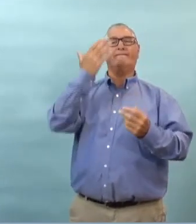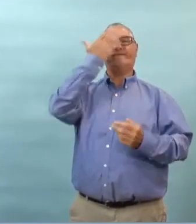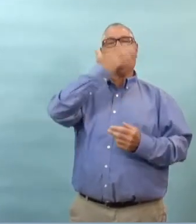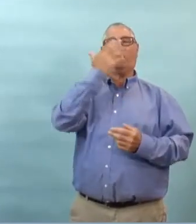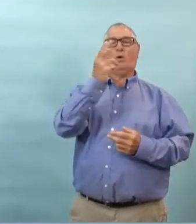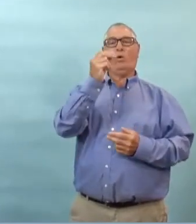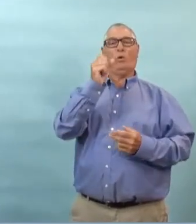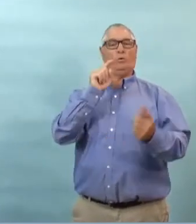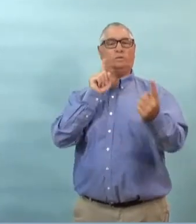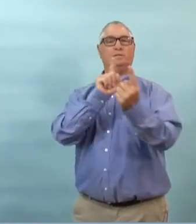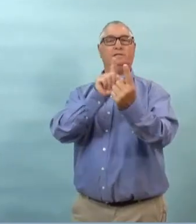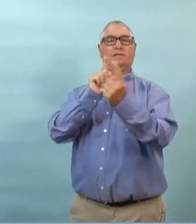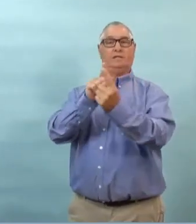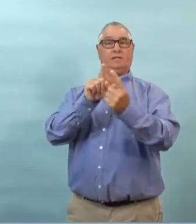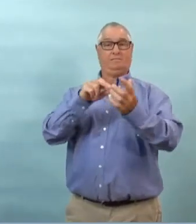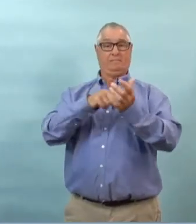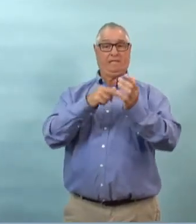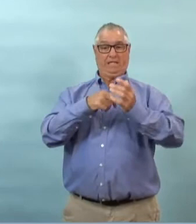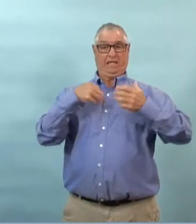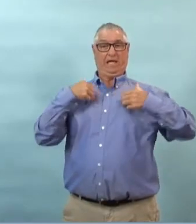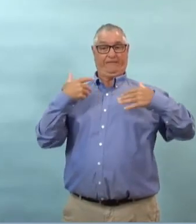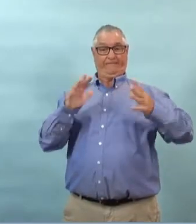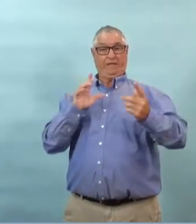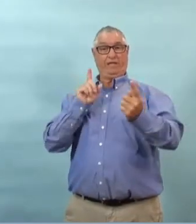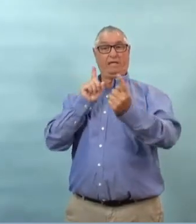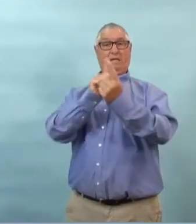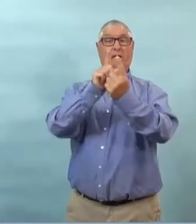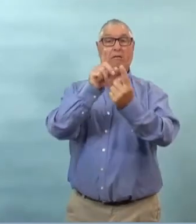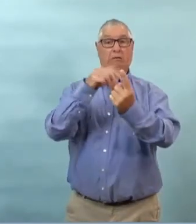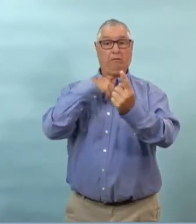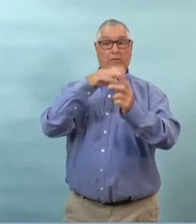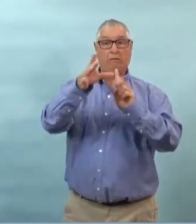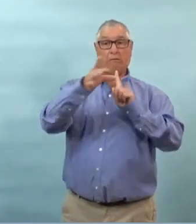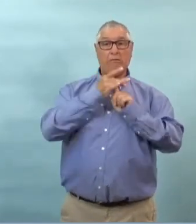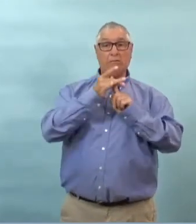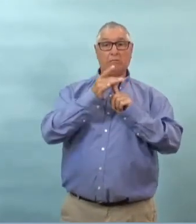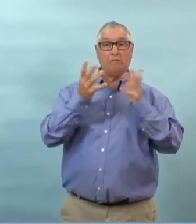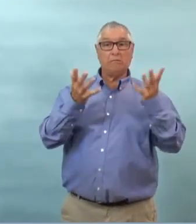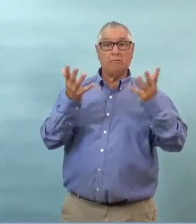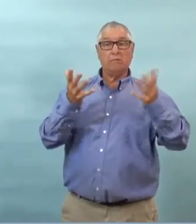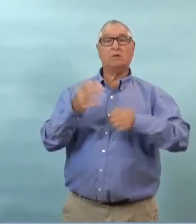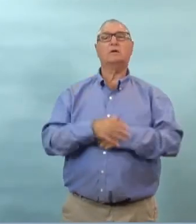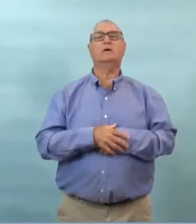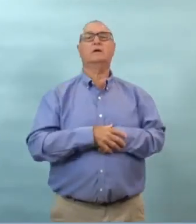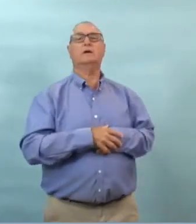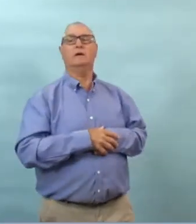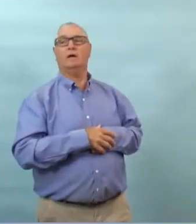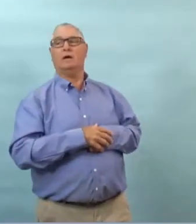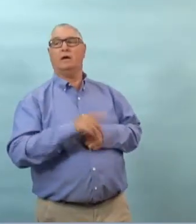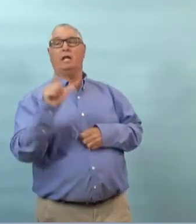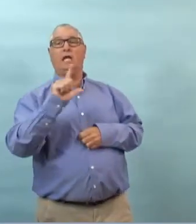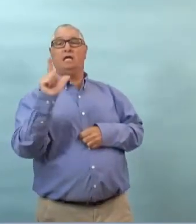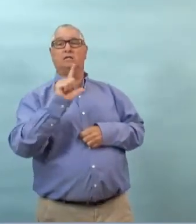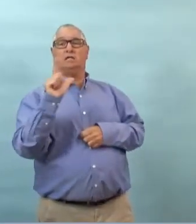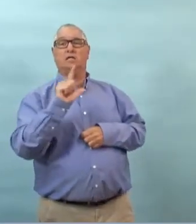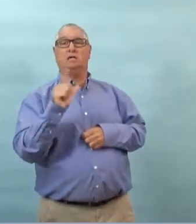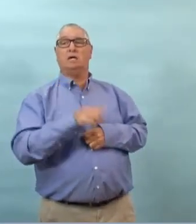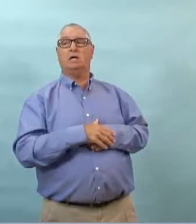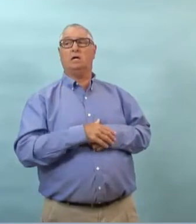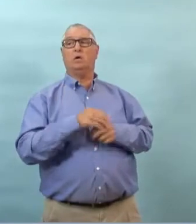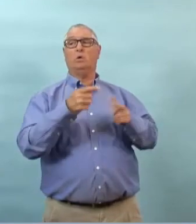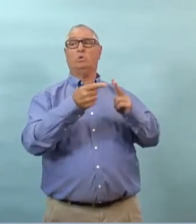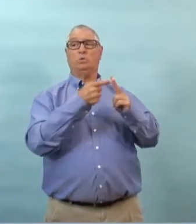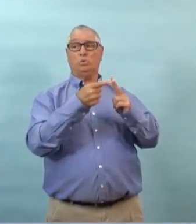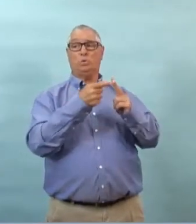il ya des gens qui sont préoccupés à penser que c'était un membre du personnel qui a eu affaire à des clients est que c'était le cas vous pouvez dire quelque chose alors ici on